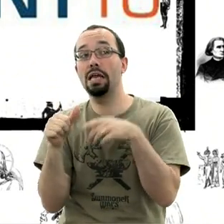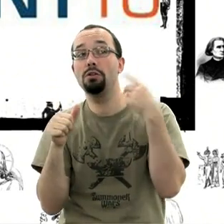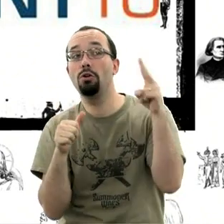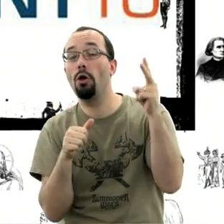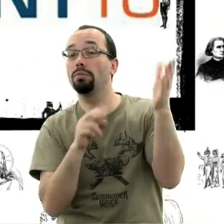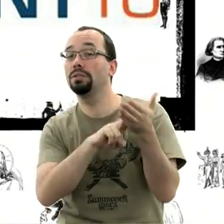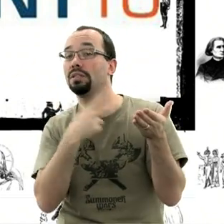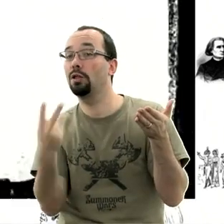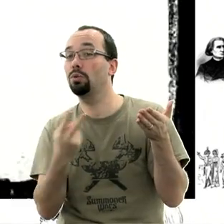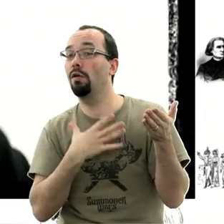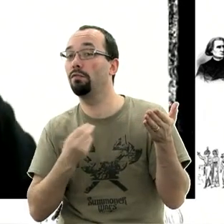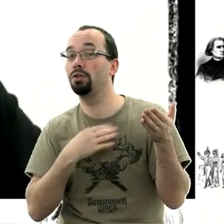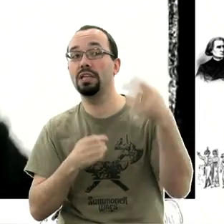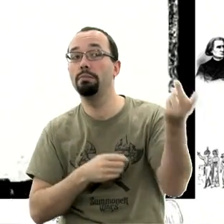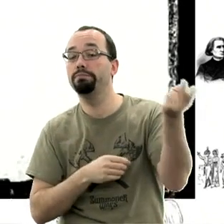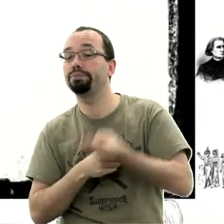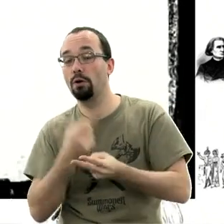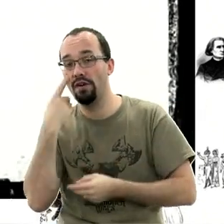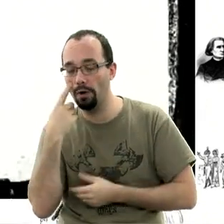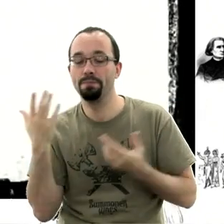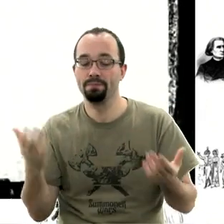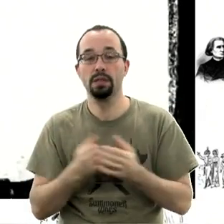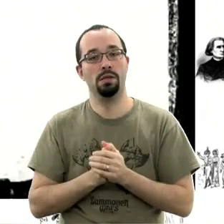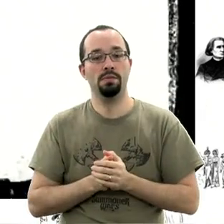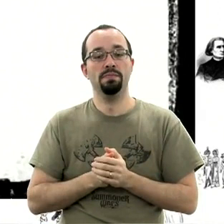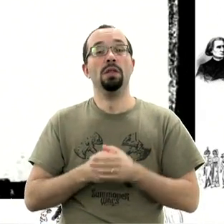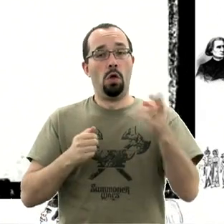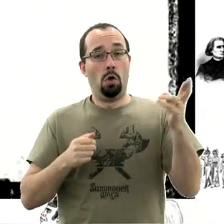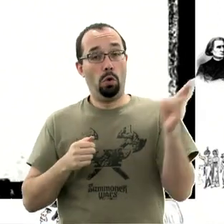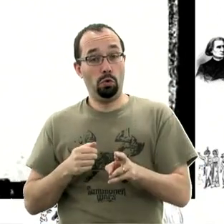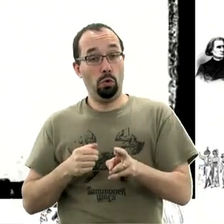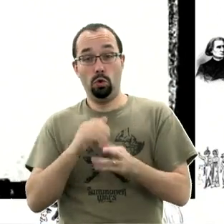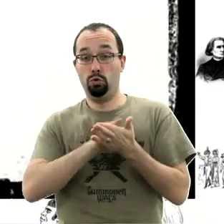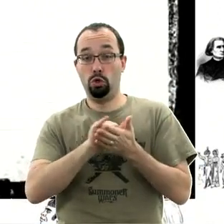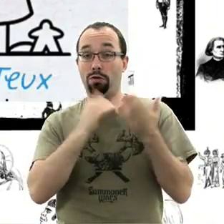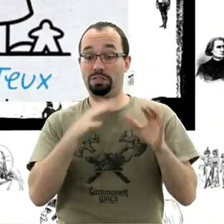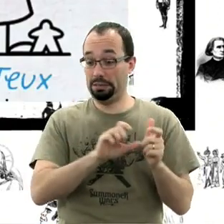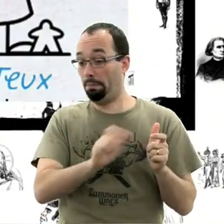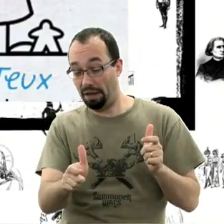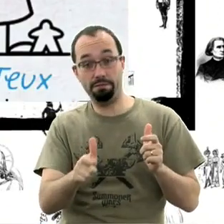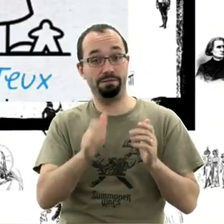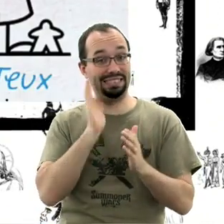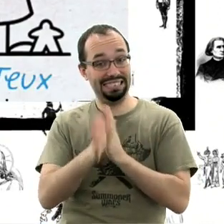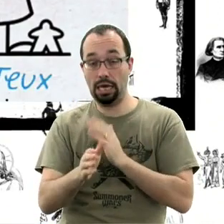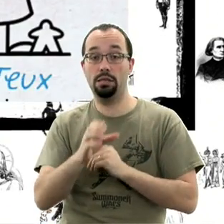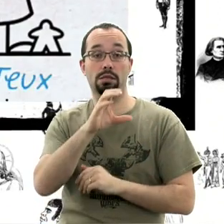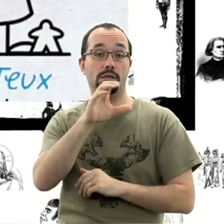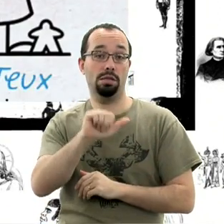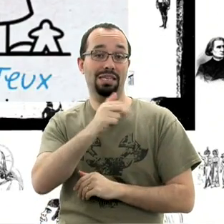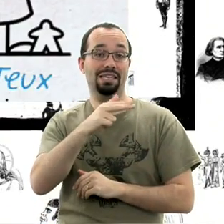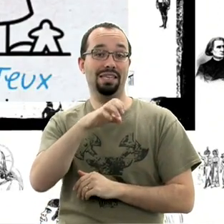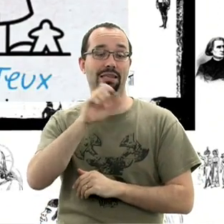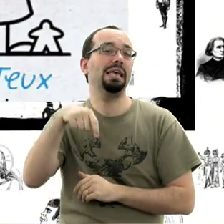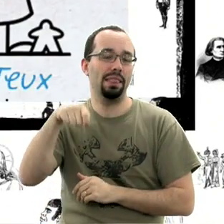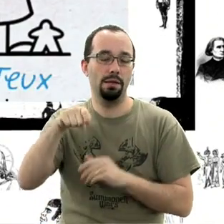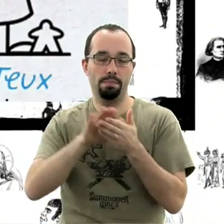traduites en français. Donc la ToySphere de New York, juste au retour de la ToySphere de New York, on va enchaîner avec le Festival de Cannes. Le Festival de